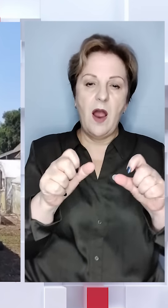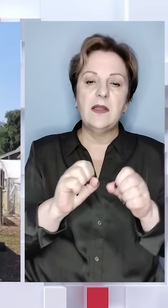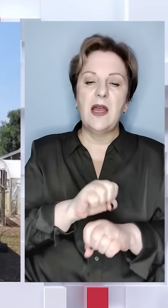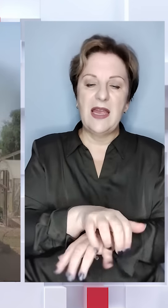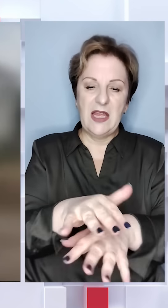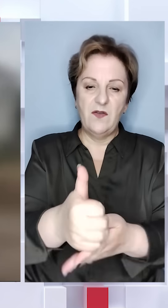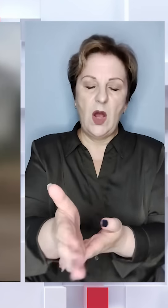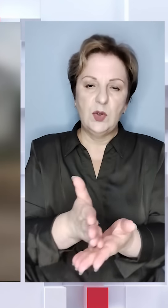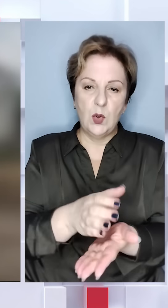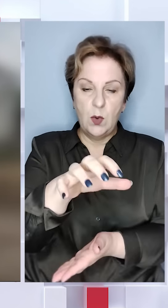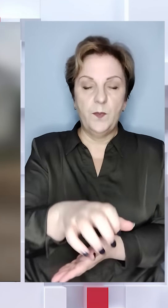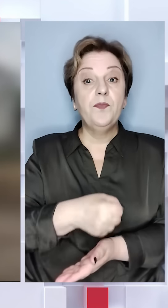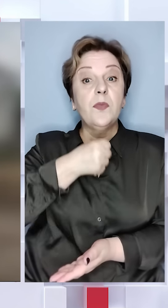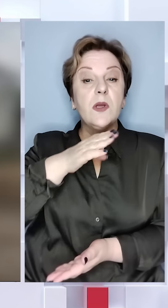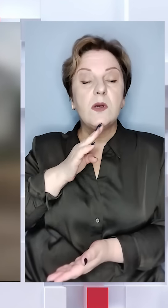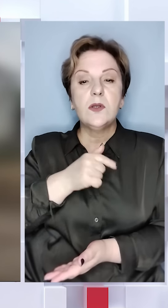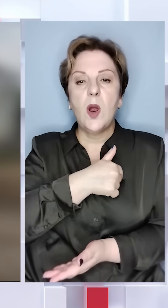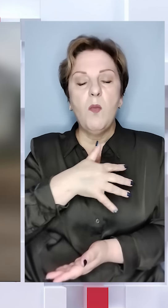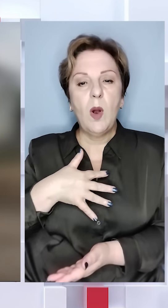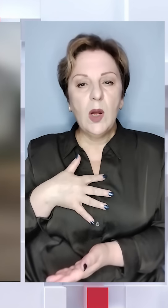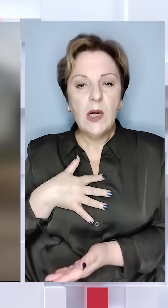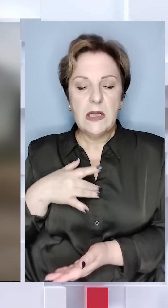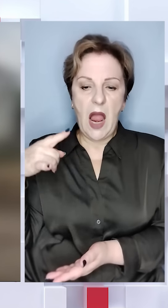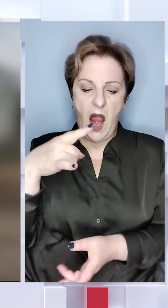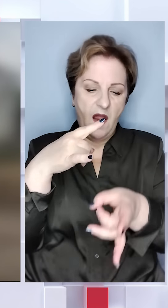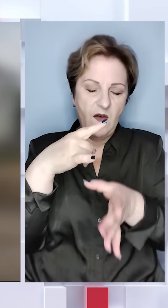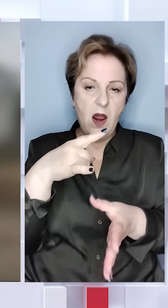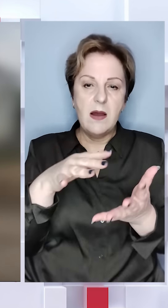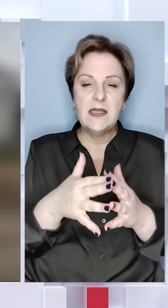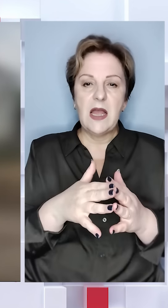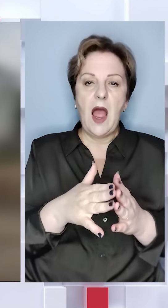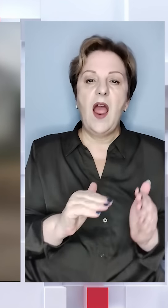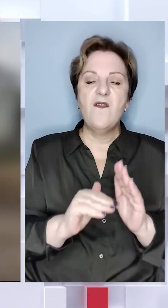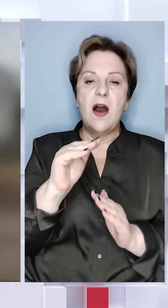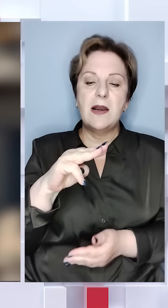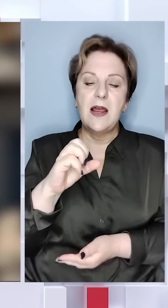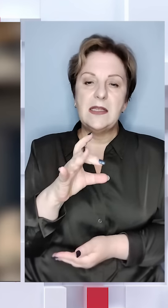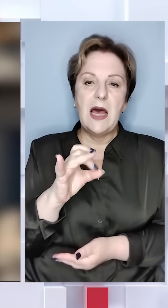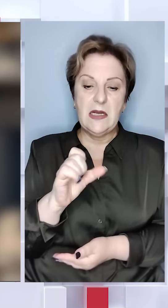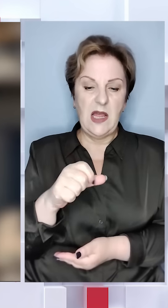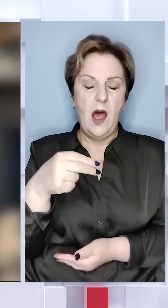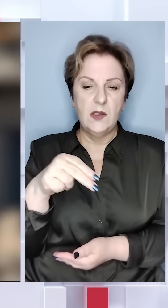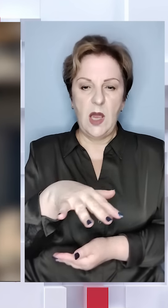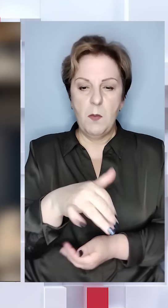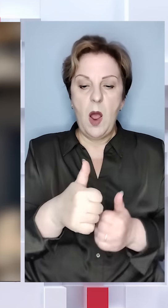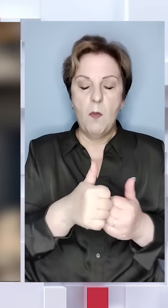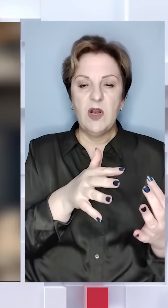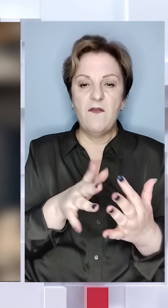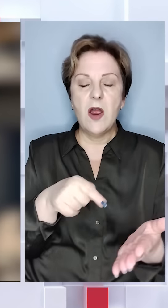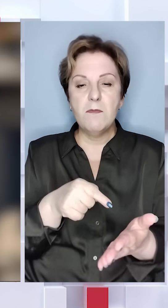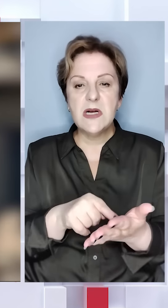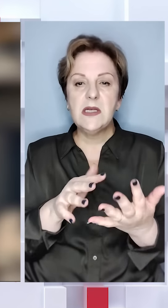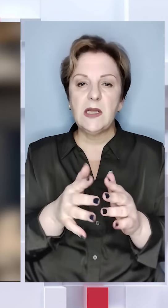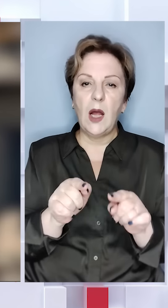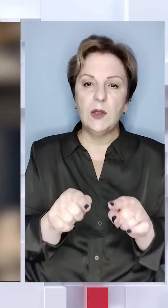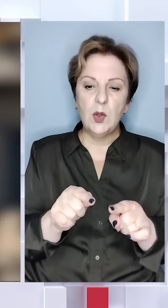'єкт. Літня жінка поранена у наслідок авіаудару по селу Верхня Терса. Це на Запоріжжі. При фронтові міста